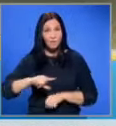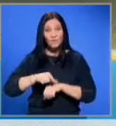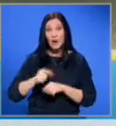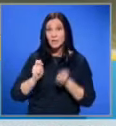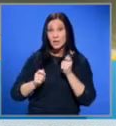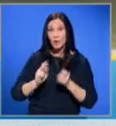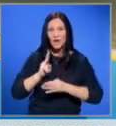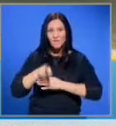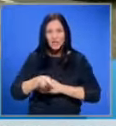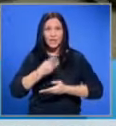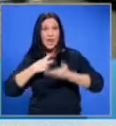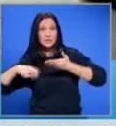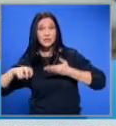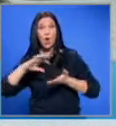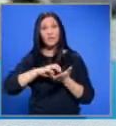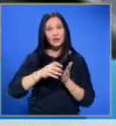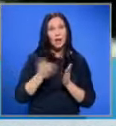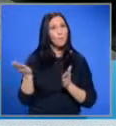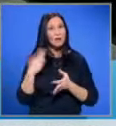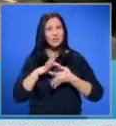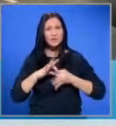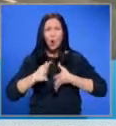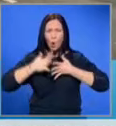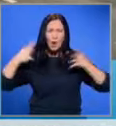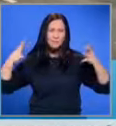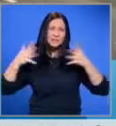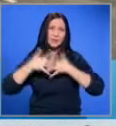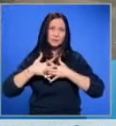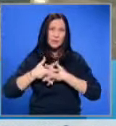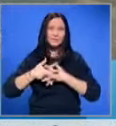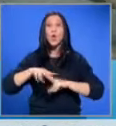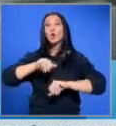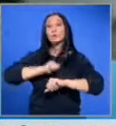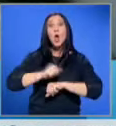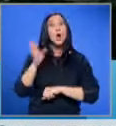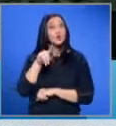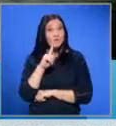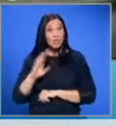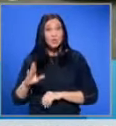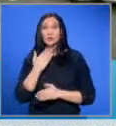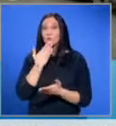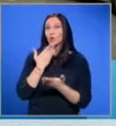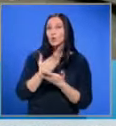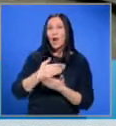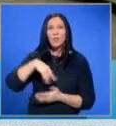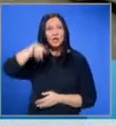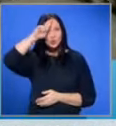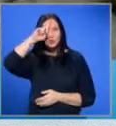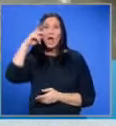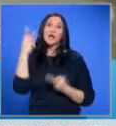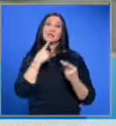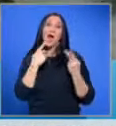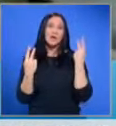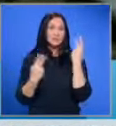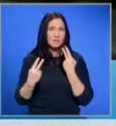влизането и излизането в квартала беше свързано с огромни задръствания. От общината още веднъж благодариха на столичани за